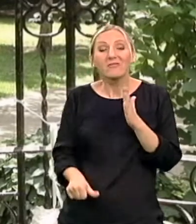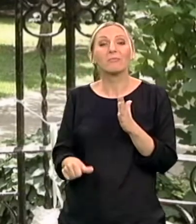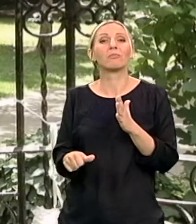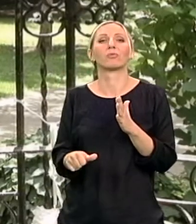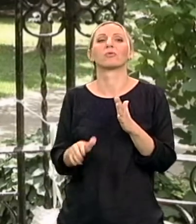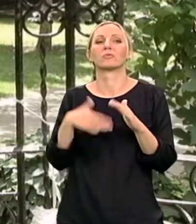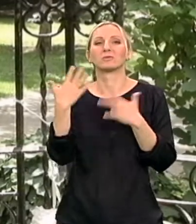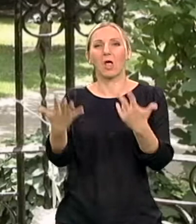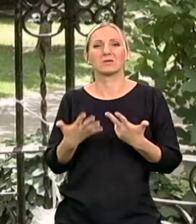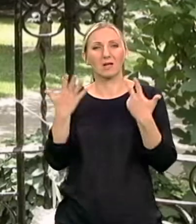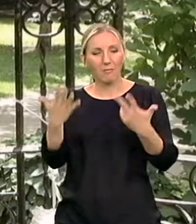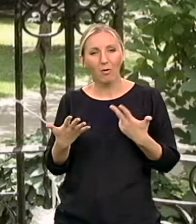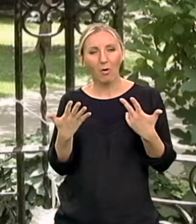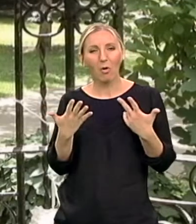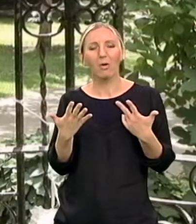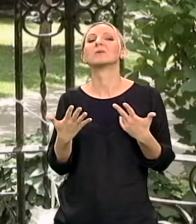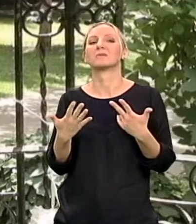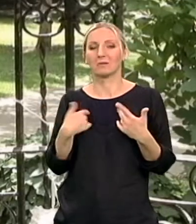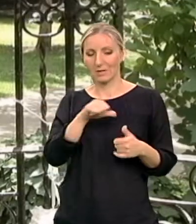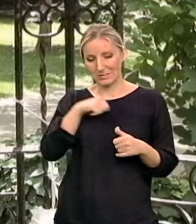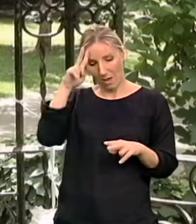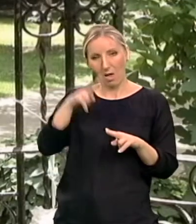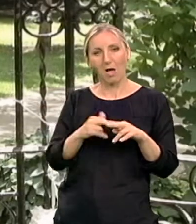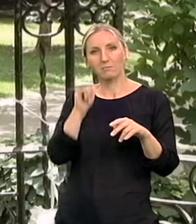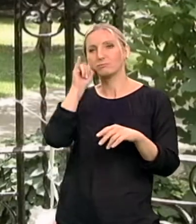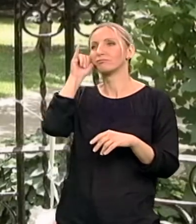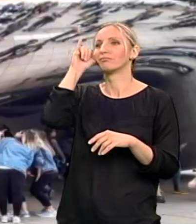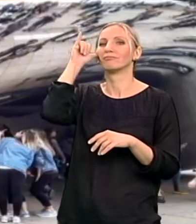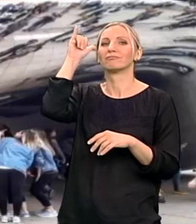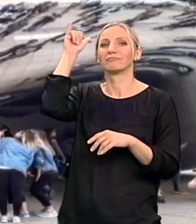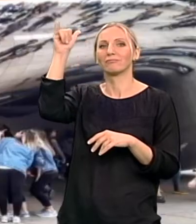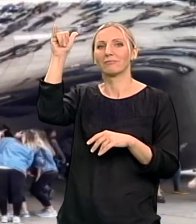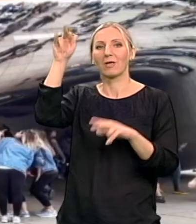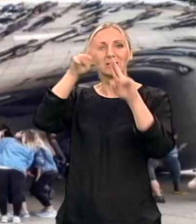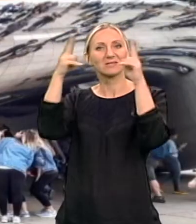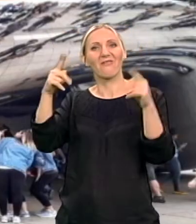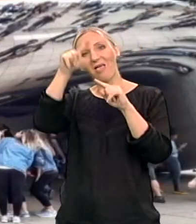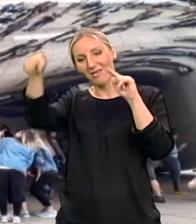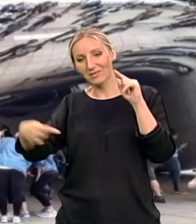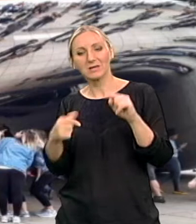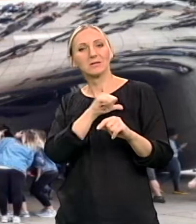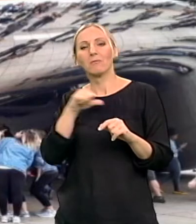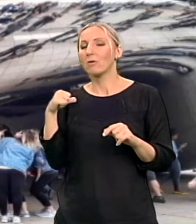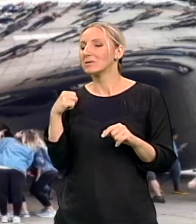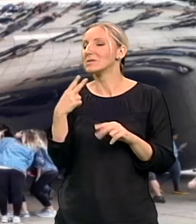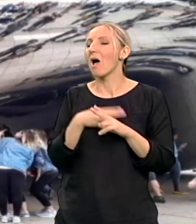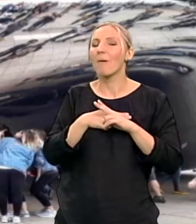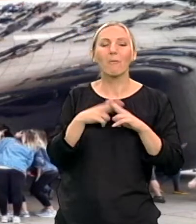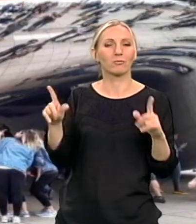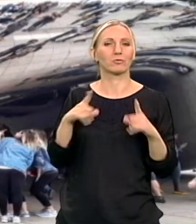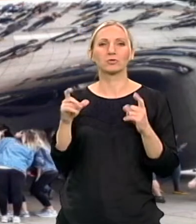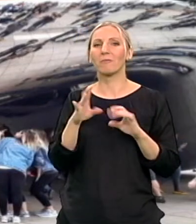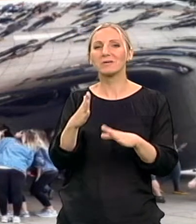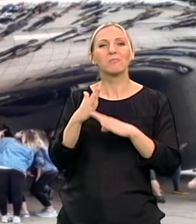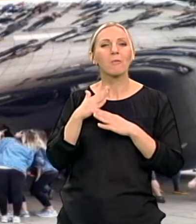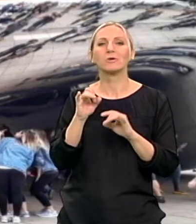osam godina sam odišla sama na drugi kraj sveta, da živim potpuno sama, bez ikoga, bez ičije